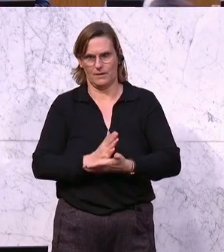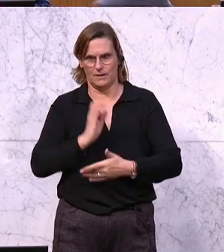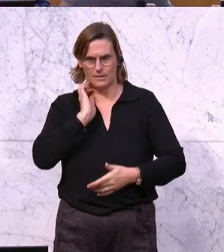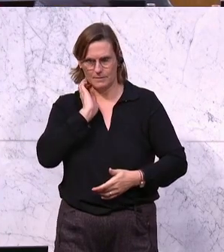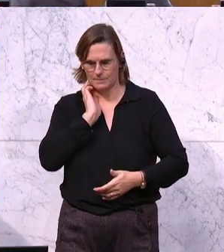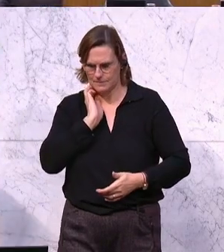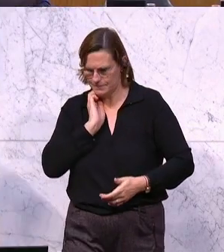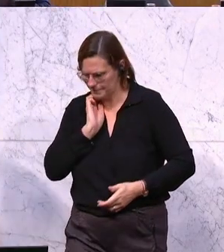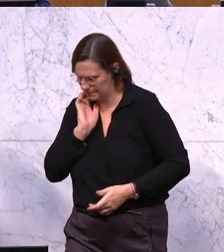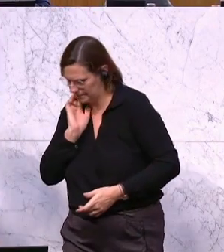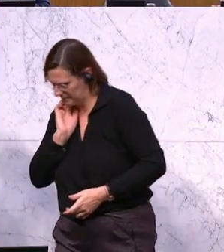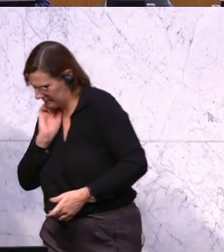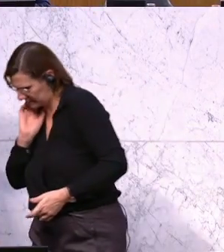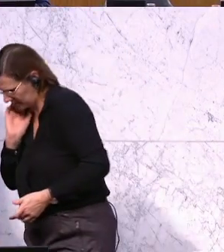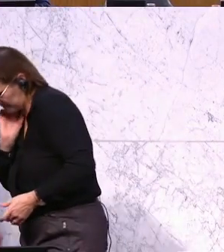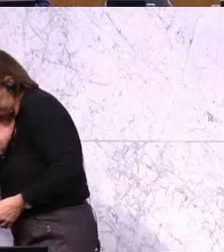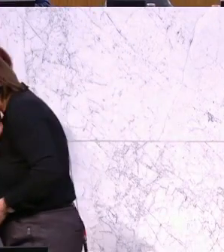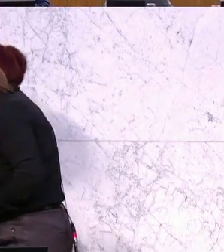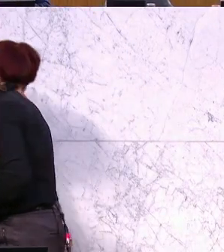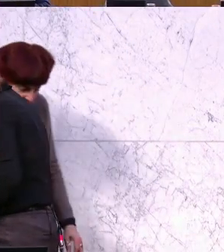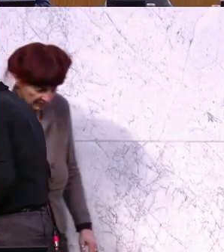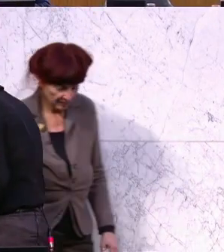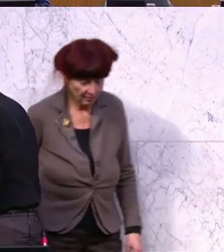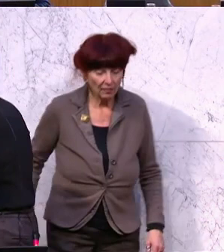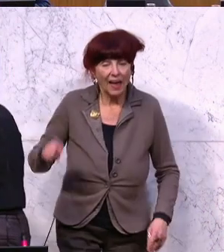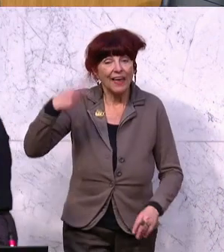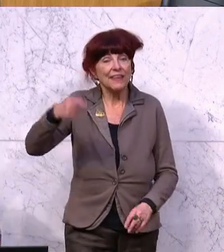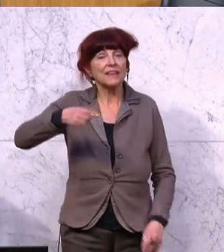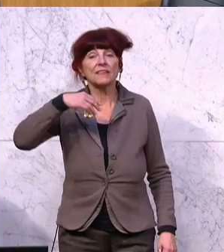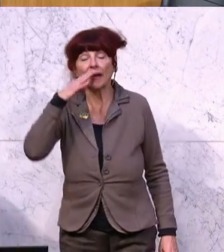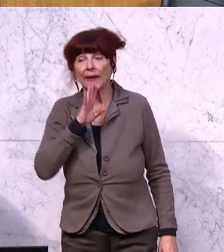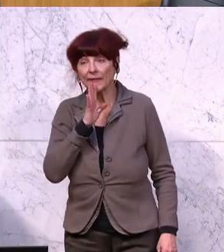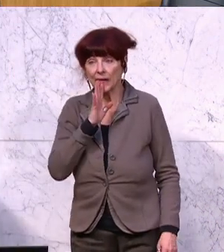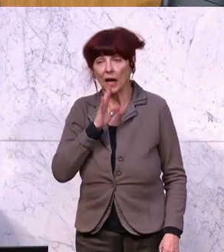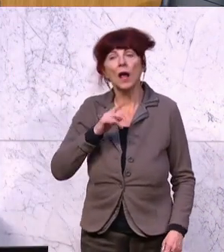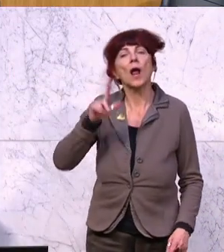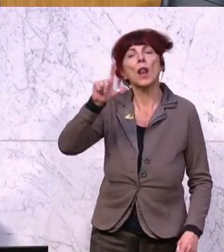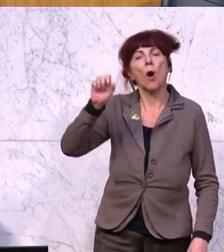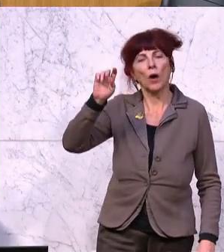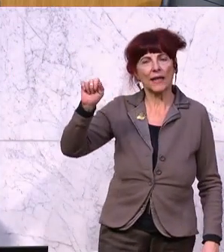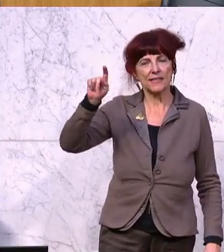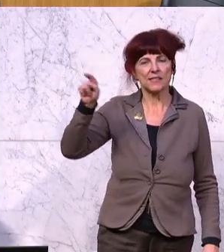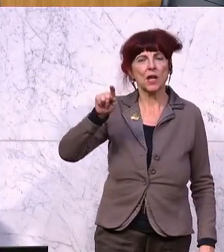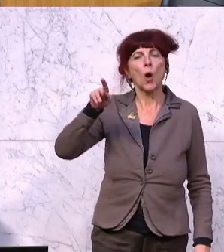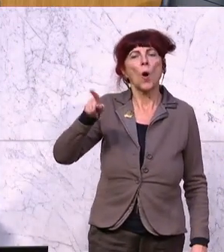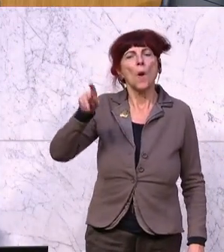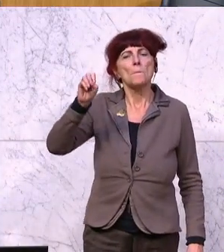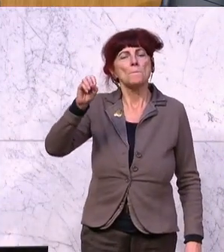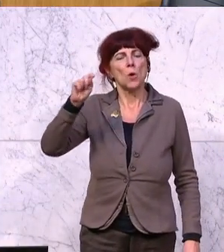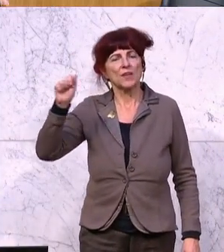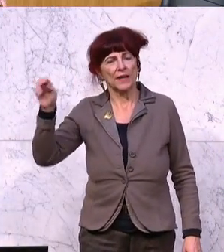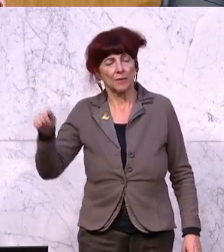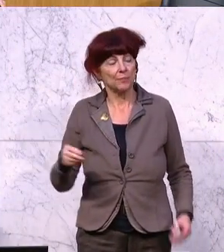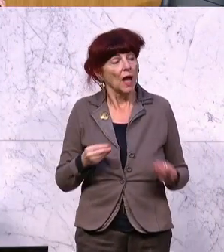Nächster Redner ist der Abgeordnete Lorenz Pöttinger. Bitte, Abgeordnete. Nach Christian Racker von den Freiheitlichen ist Lorenz Pöttinger von der